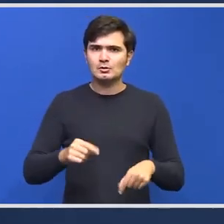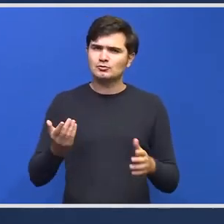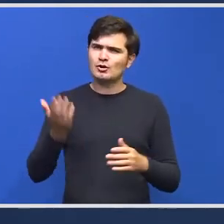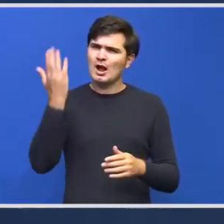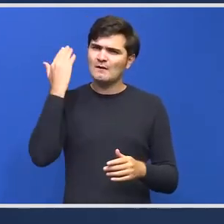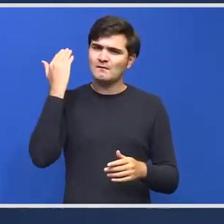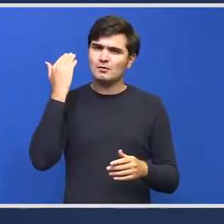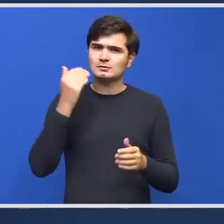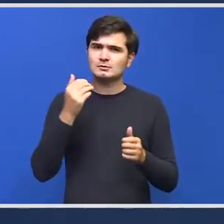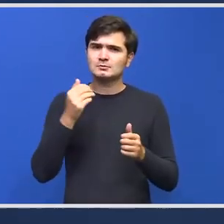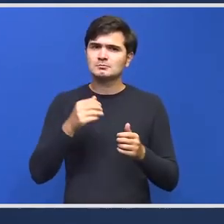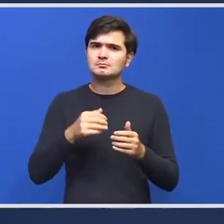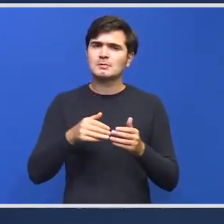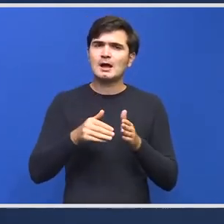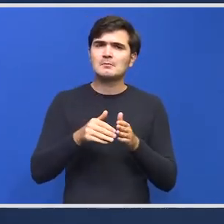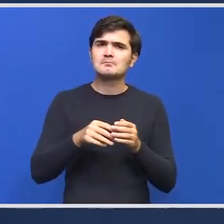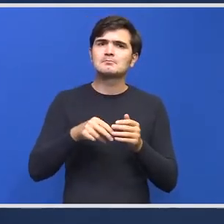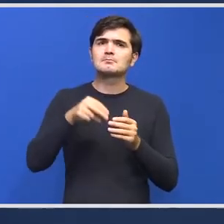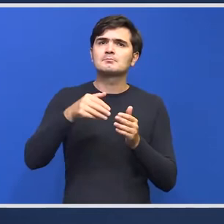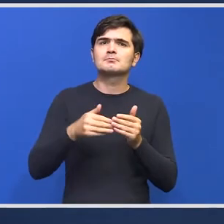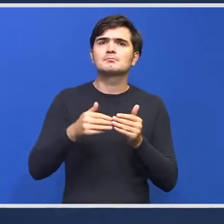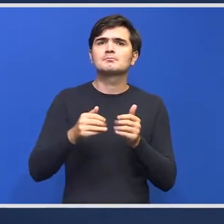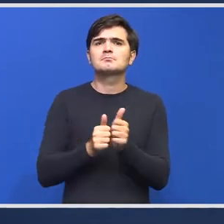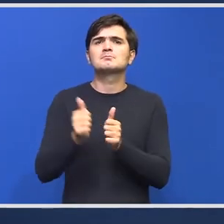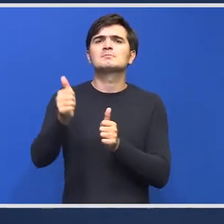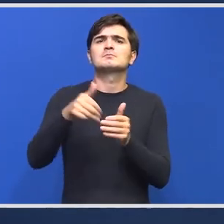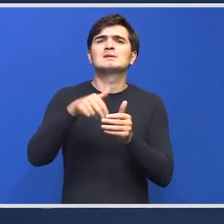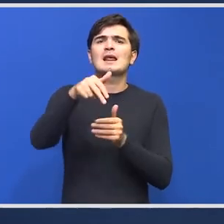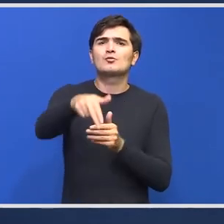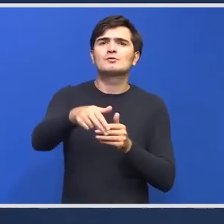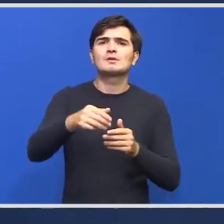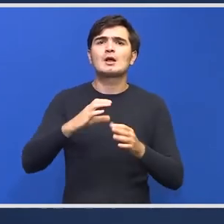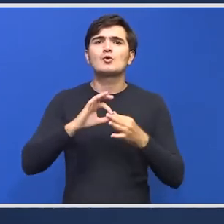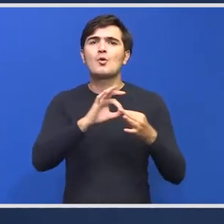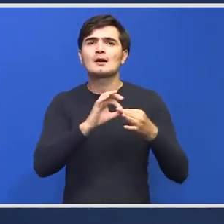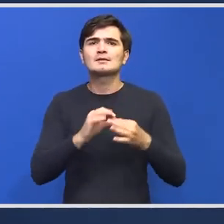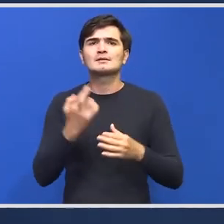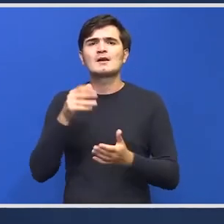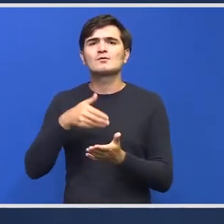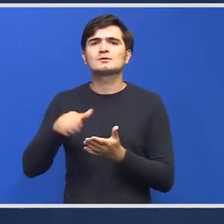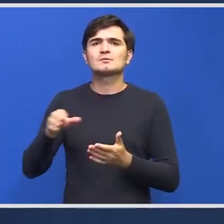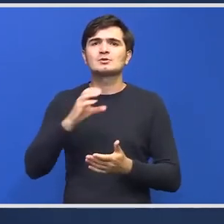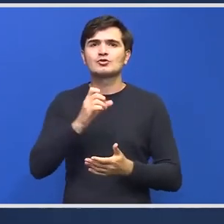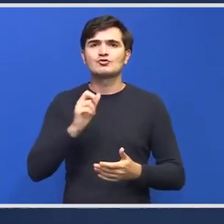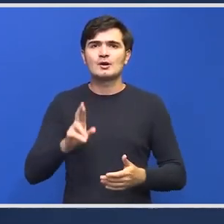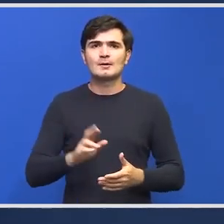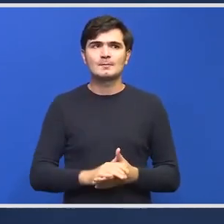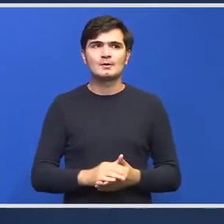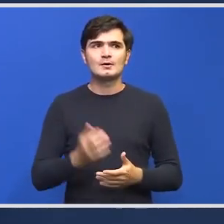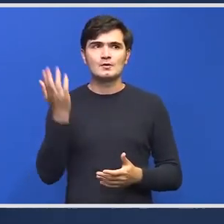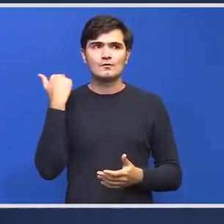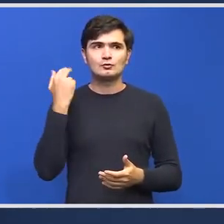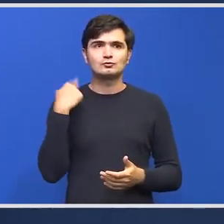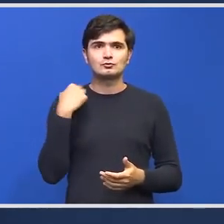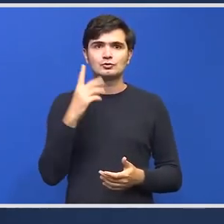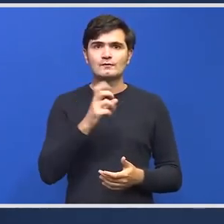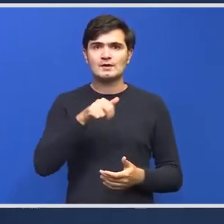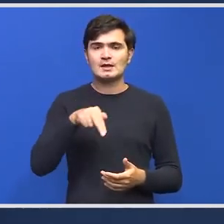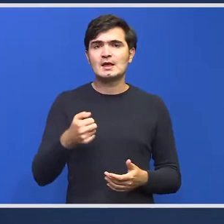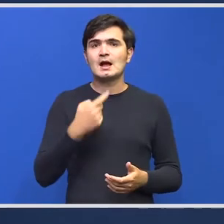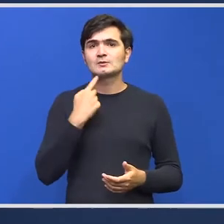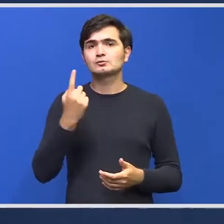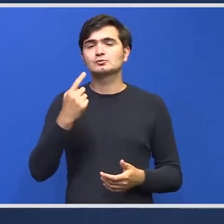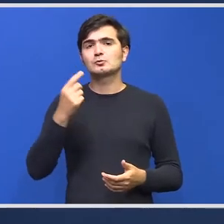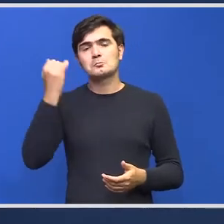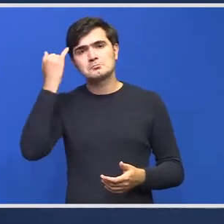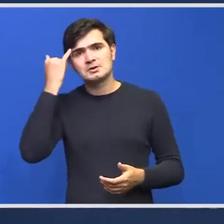trecut de coaliție, doar că a fost respins, știți foarte bine, de putea construțională. Dacă vă spuneam, procurorul șef al DNA avansat deja o soluție, credeți însă că va exista